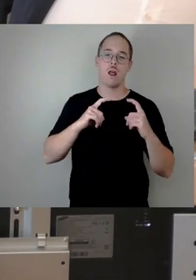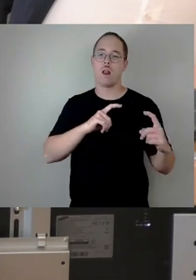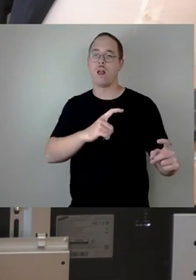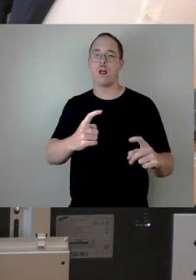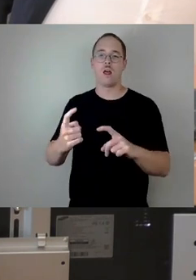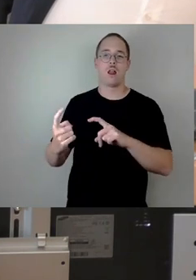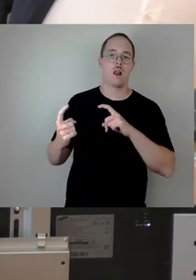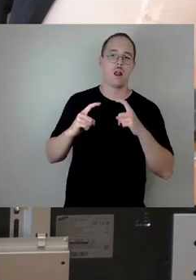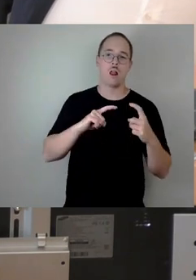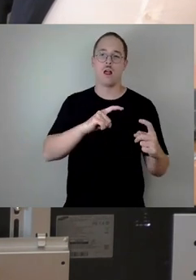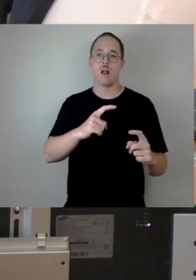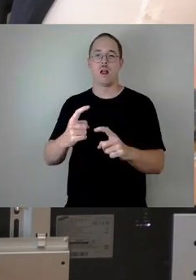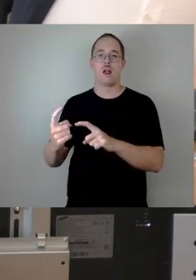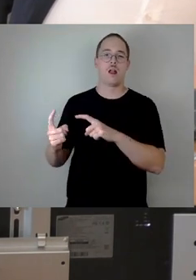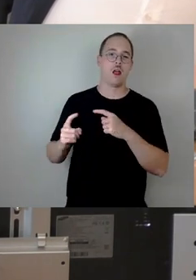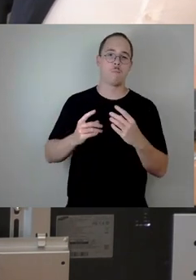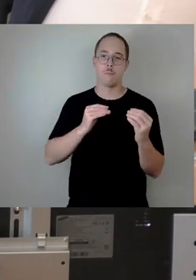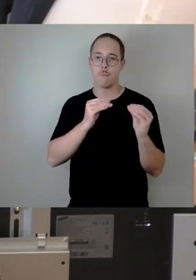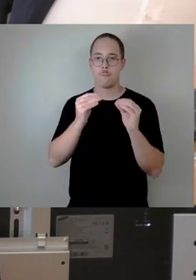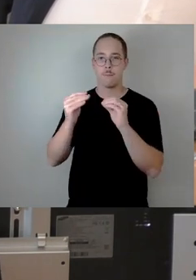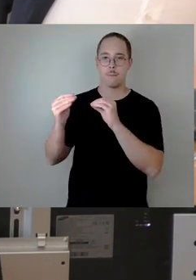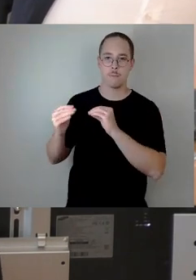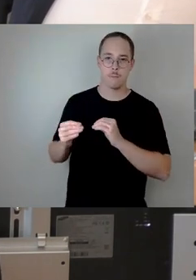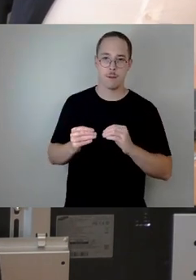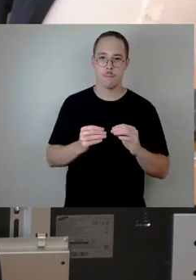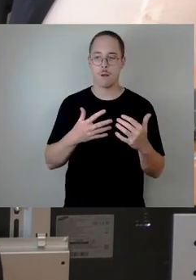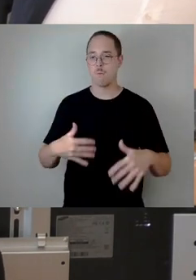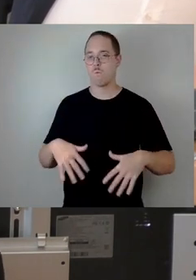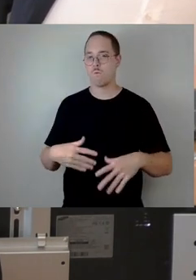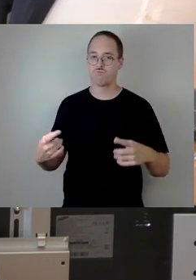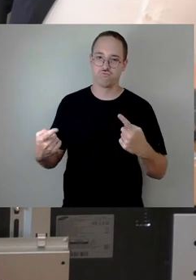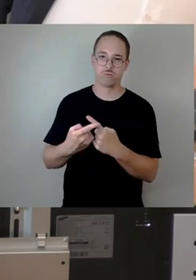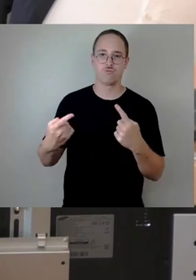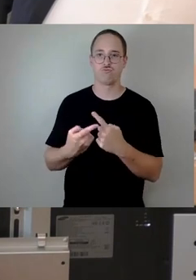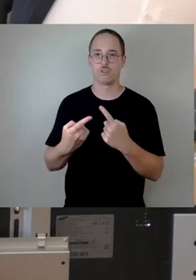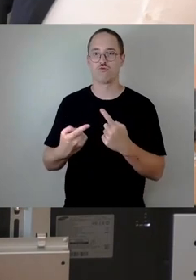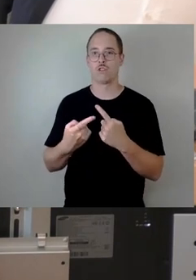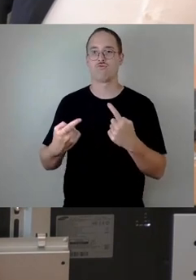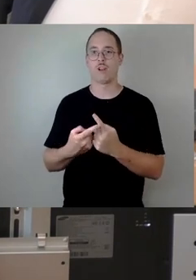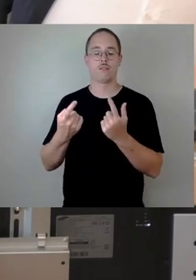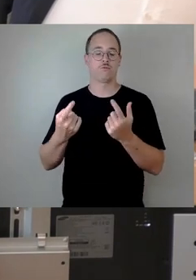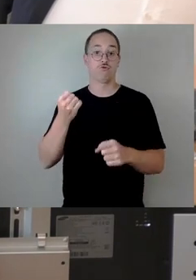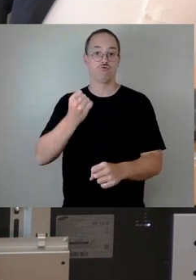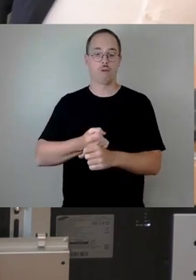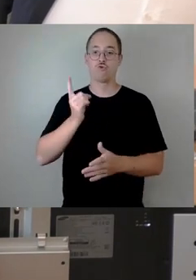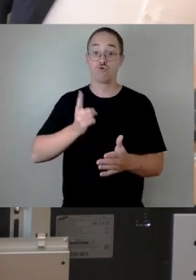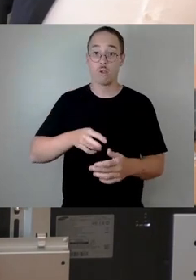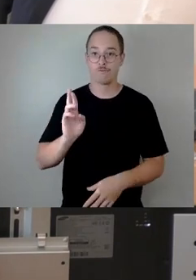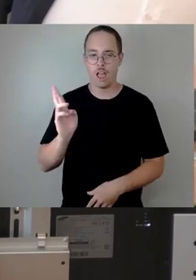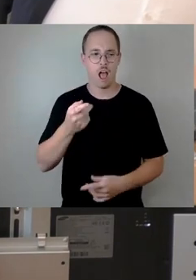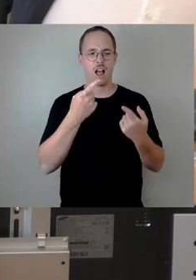in heftigen Auseinandersetzungen zu ergehen. Und natürlich sind daran immer die anderen schuld, niemand selbst.